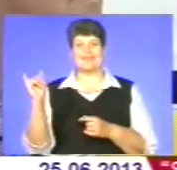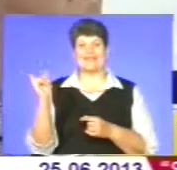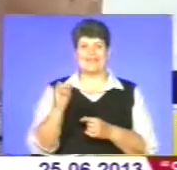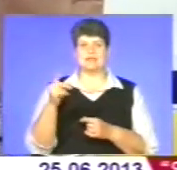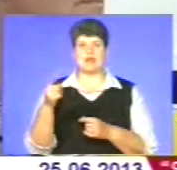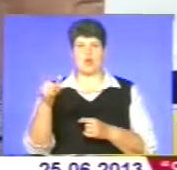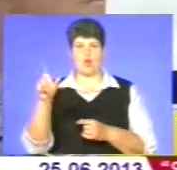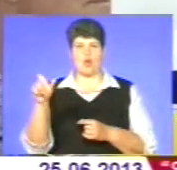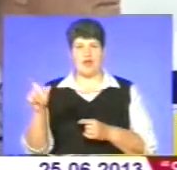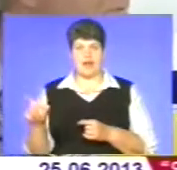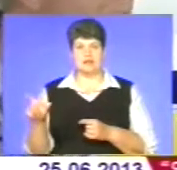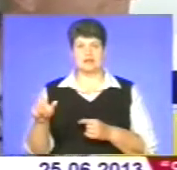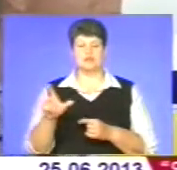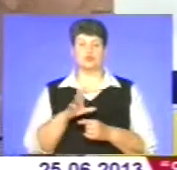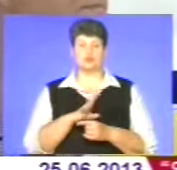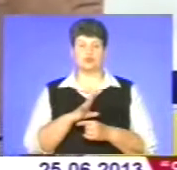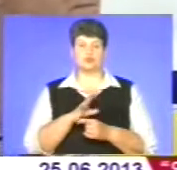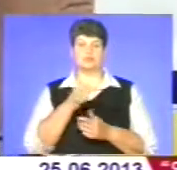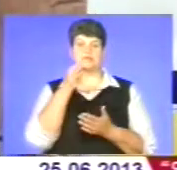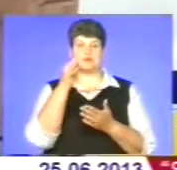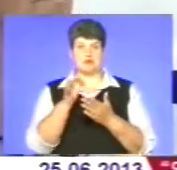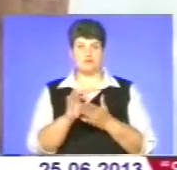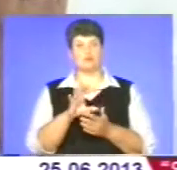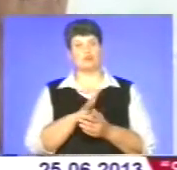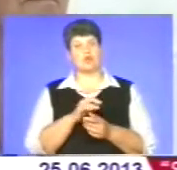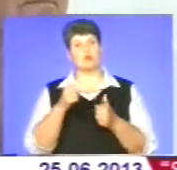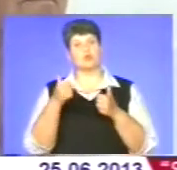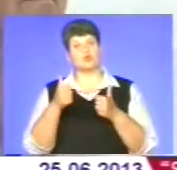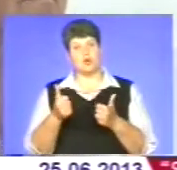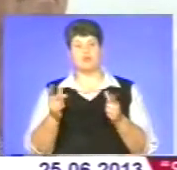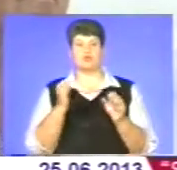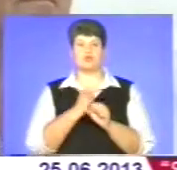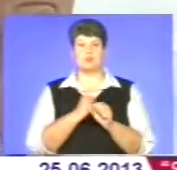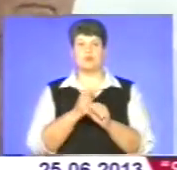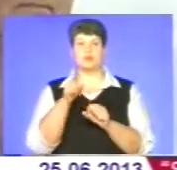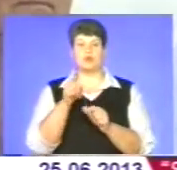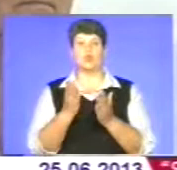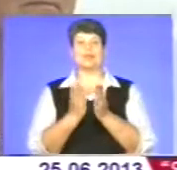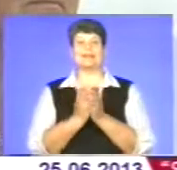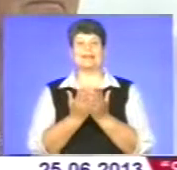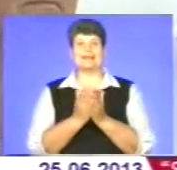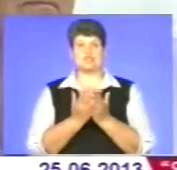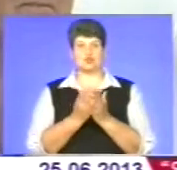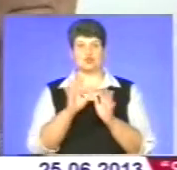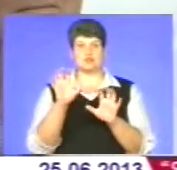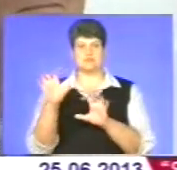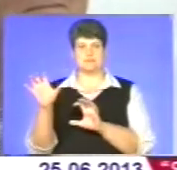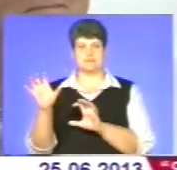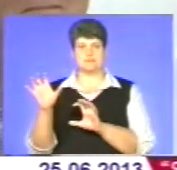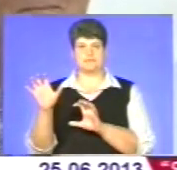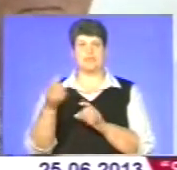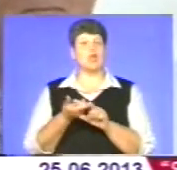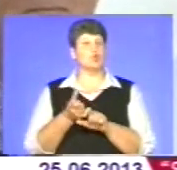то вперше Іванське зробило би добре, якби таку зробити книжку світлин. Дуже